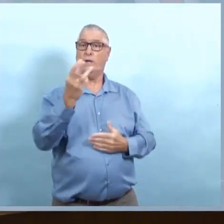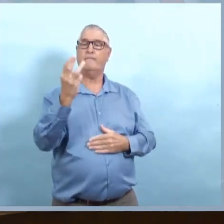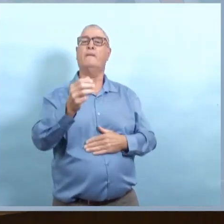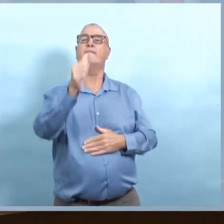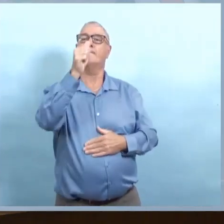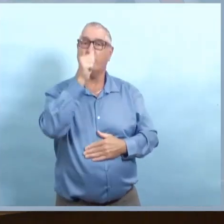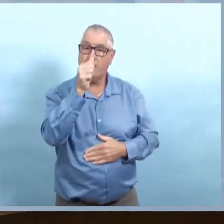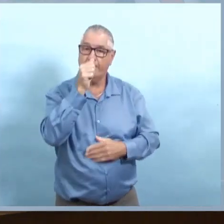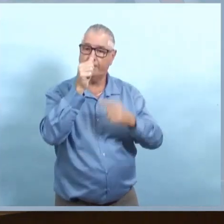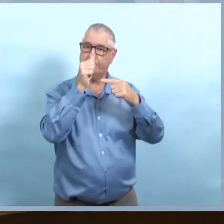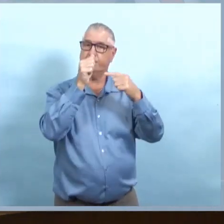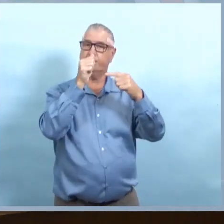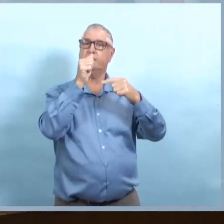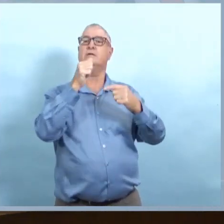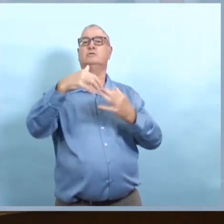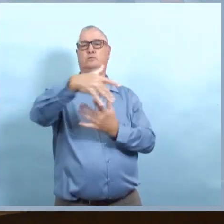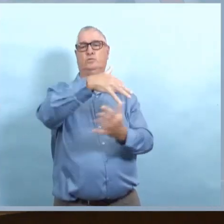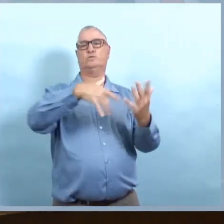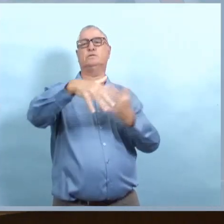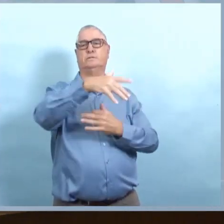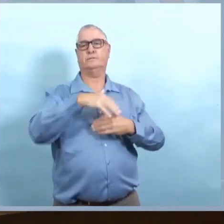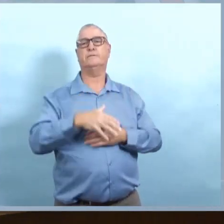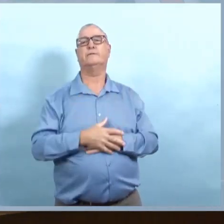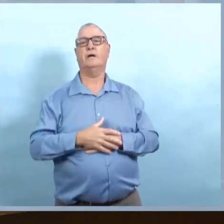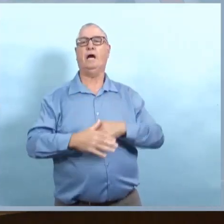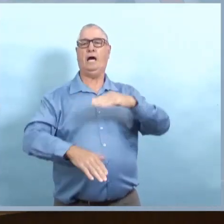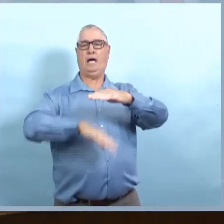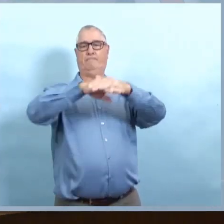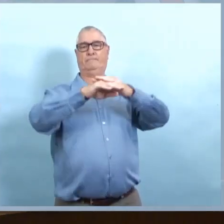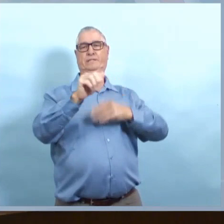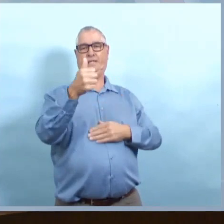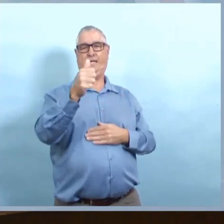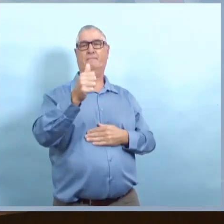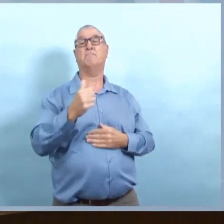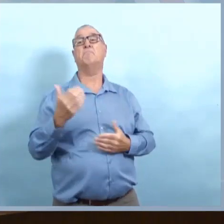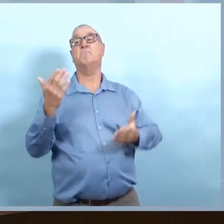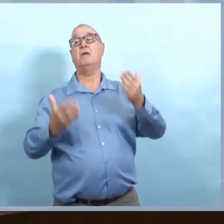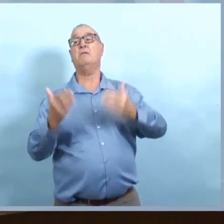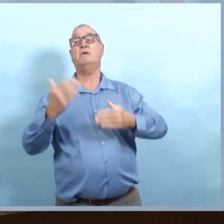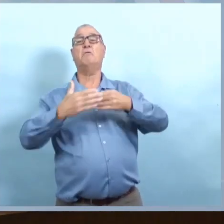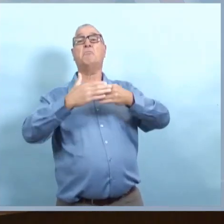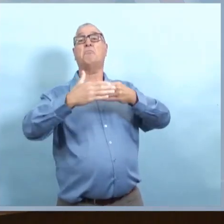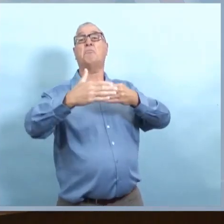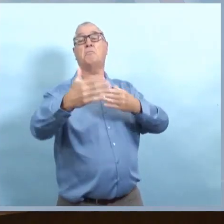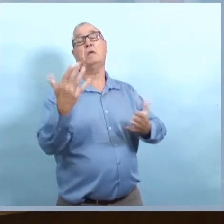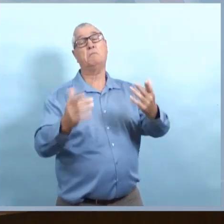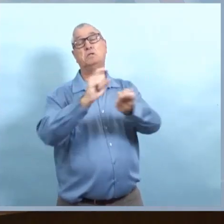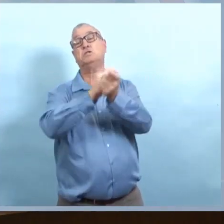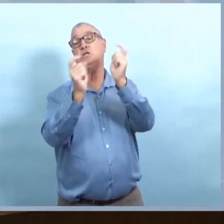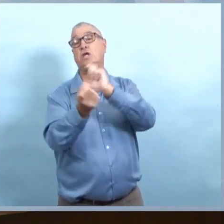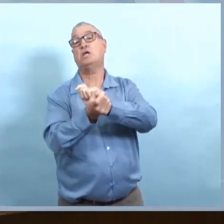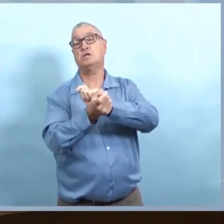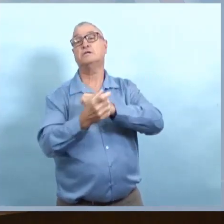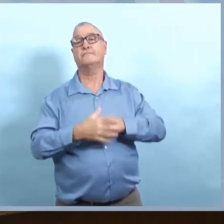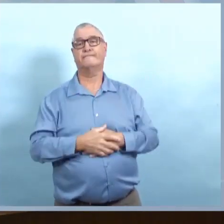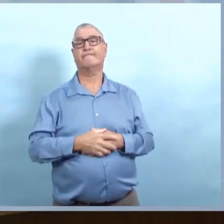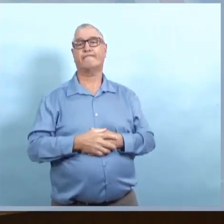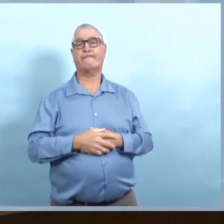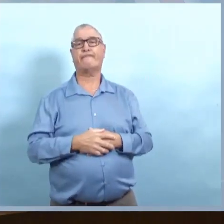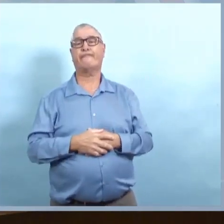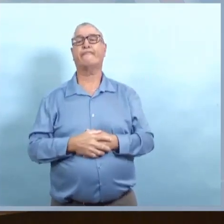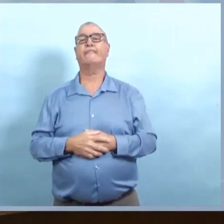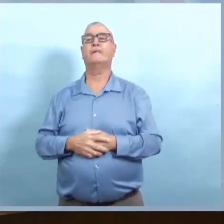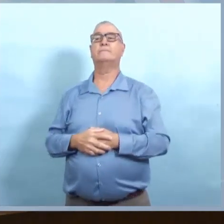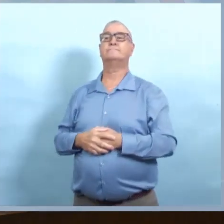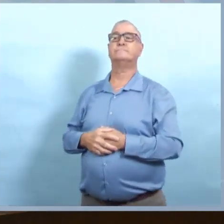Donc, nous voulons trouver un équilibre. nous savons qu'il y a des ménages qui comportent plus de personnes et c'est pour ça que nous avons exclu les membres